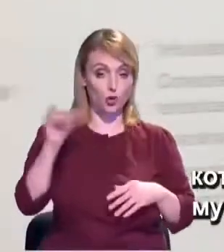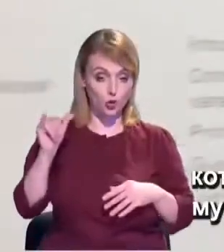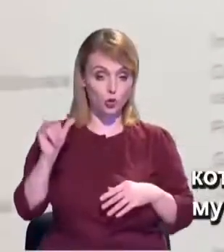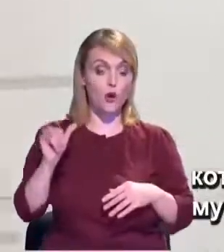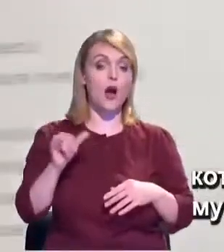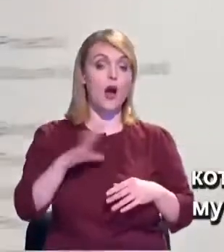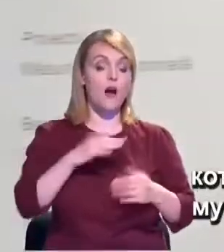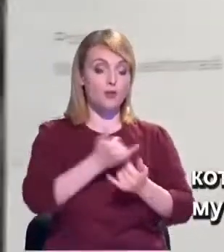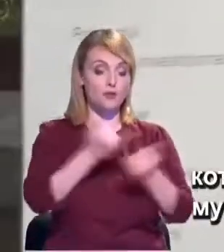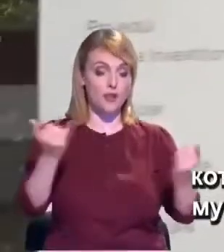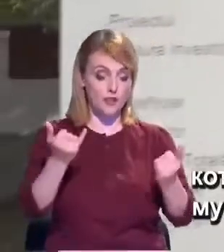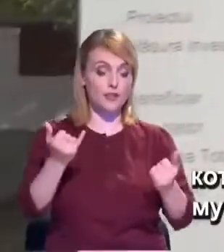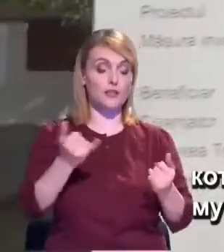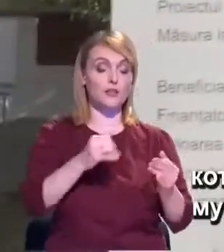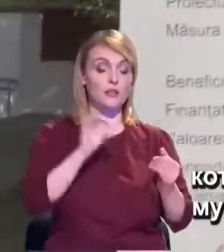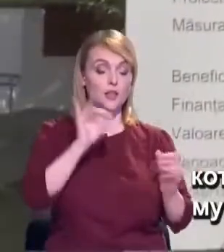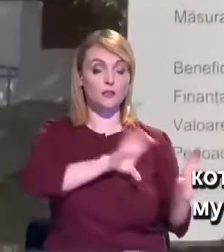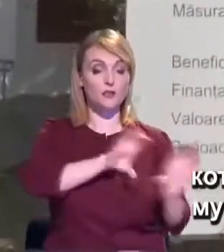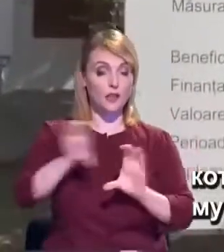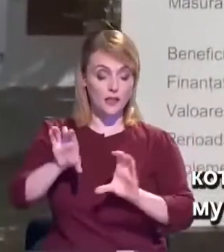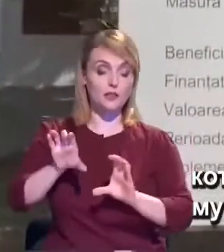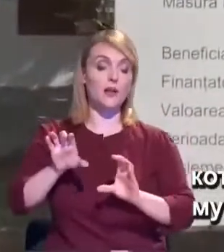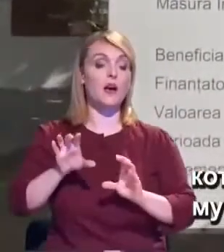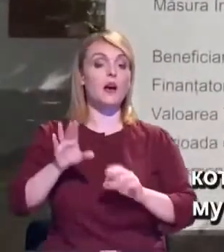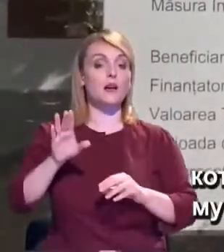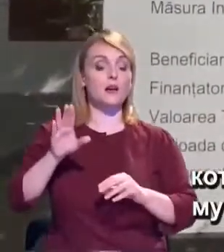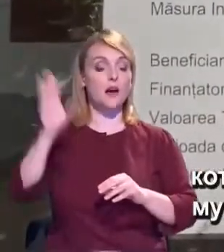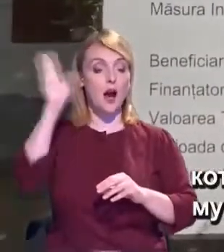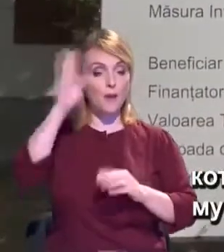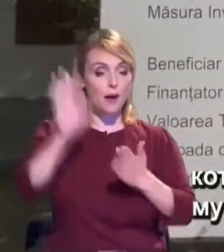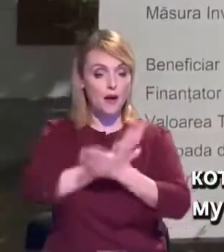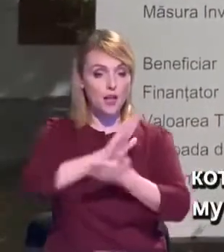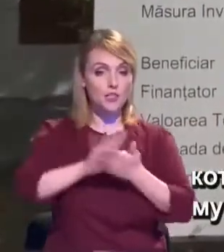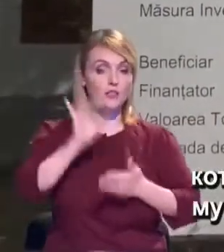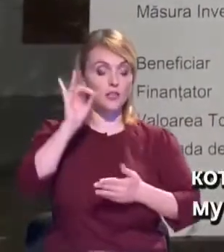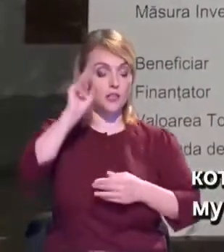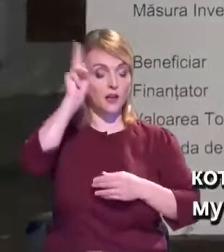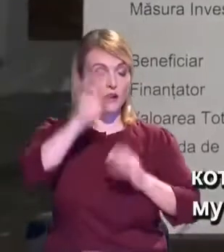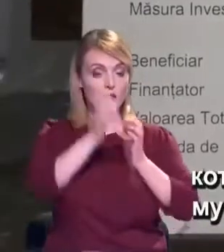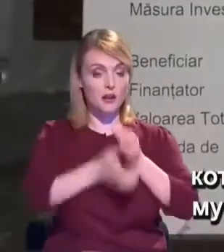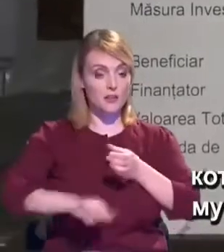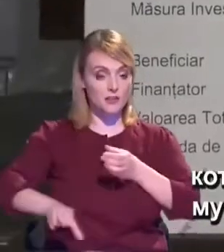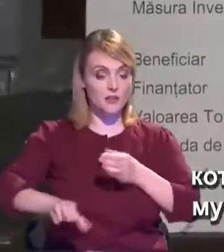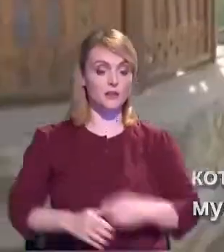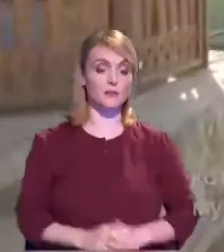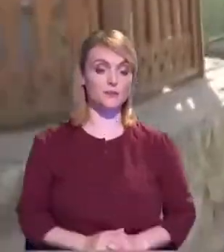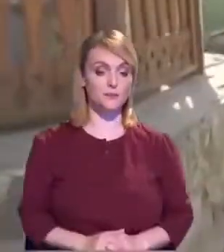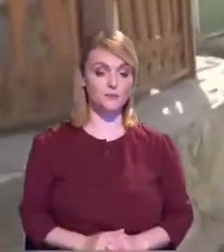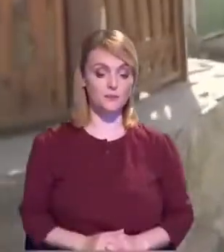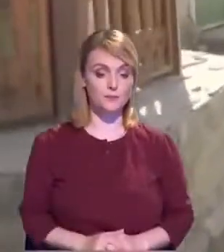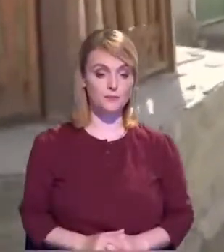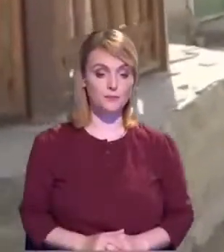central care este conectat la tot sistemul încipului Cahul, care gestionează societatea de acțiuni Apă-Canal.